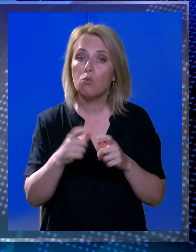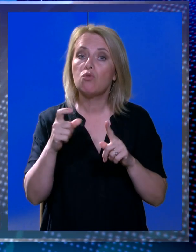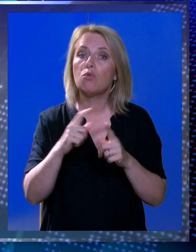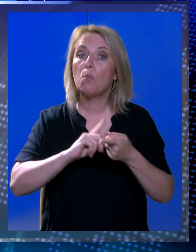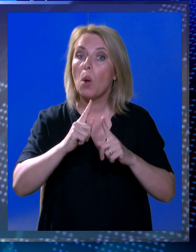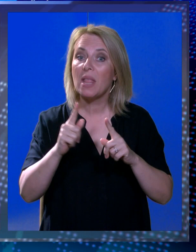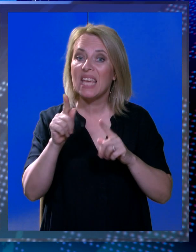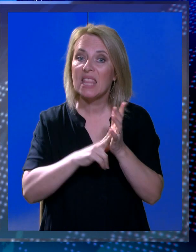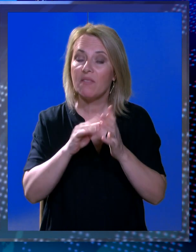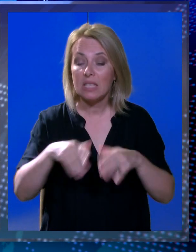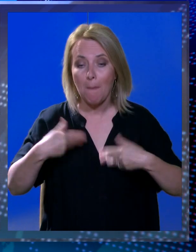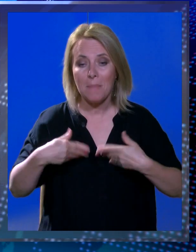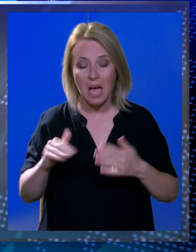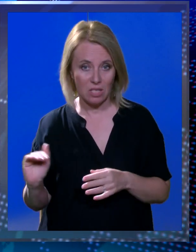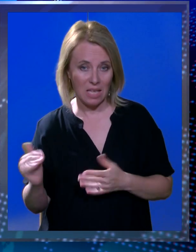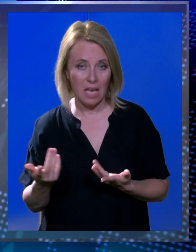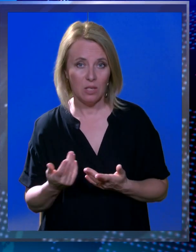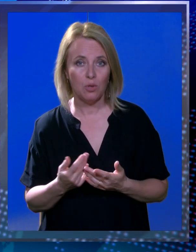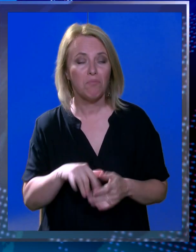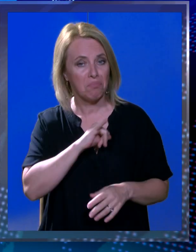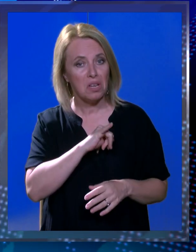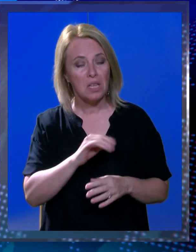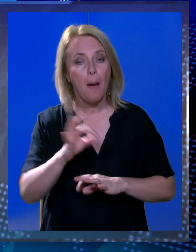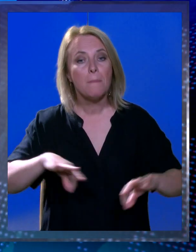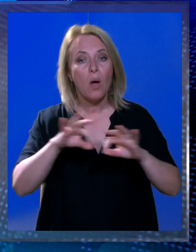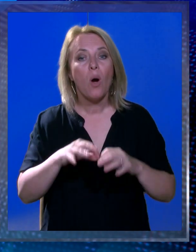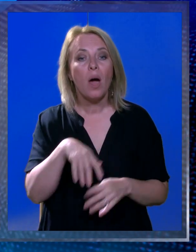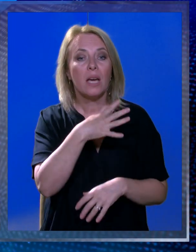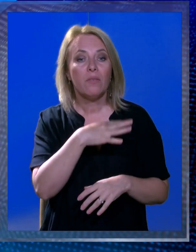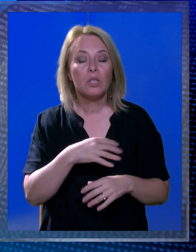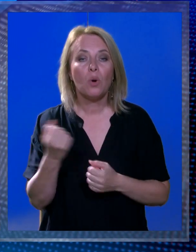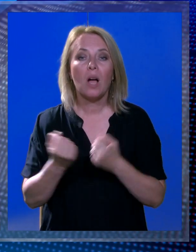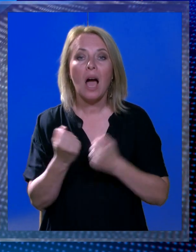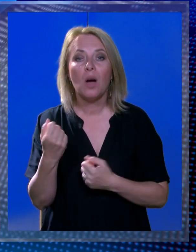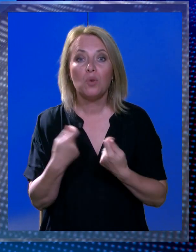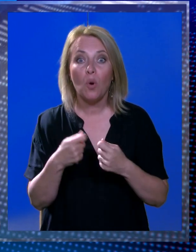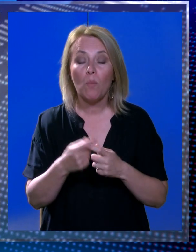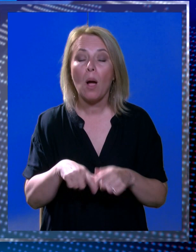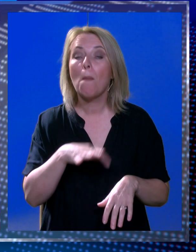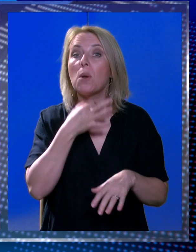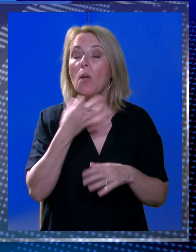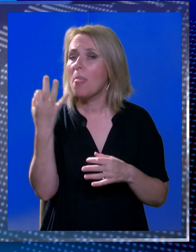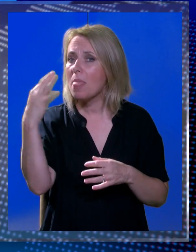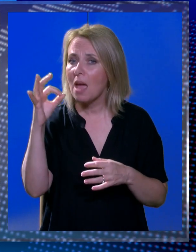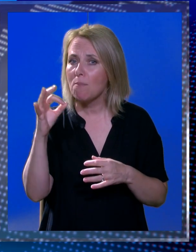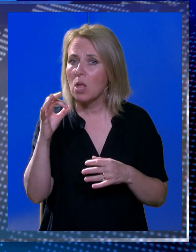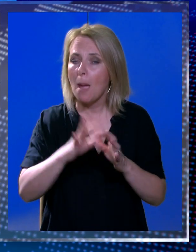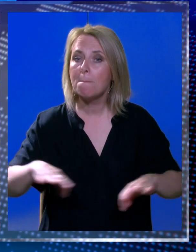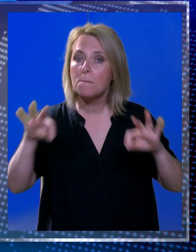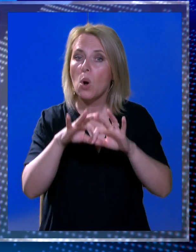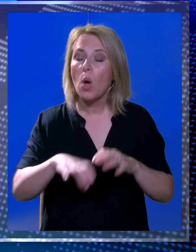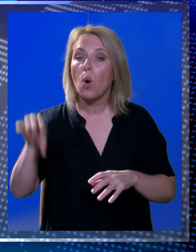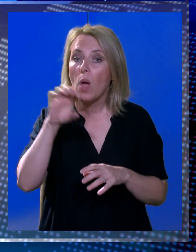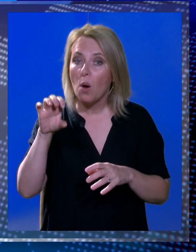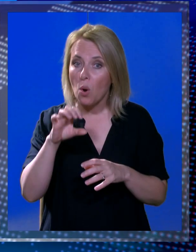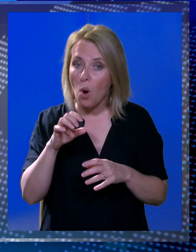Radi se o iznimno zanimljivom i prepoznatljivom projektu Hrvatskog autokluba koji je proglašen najboljim projektom u Evropi za prometnu